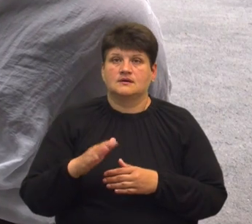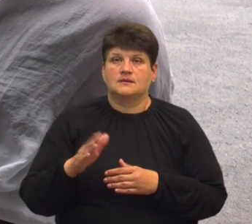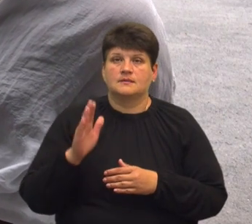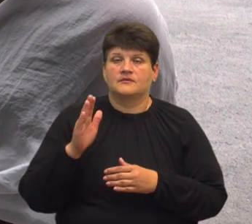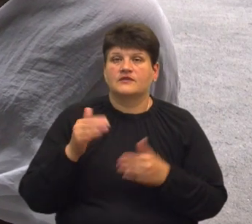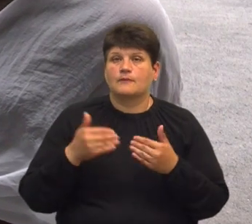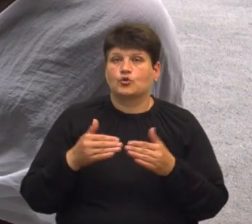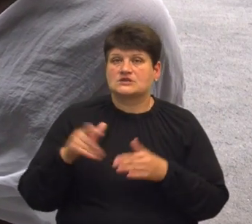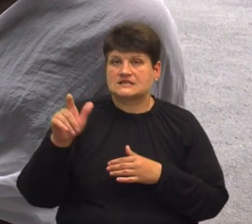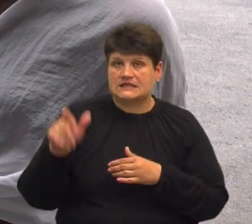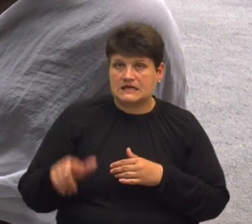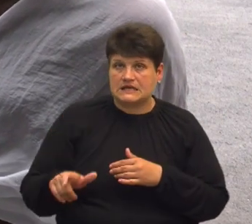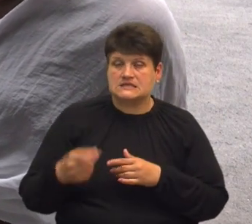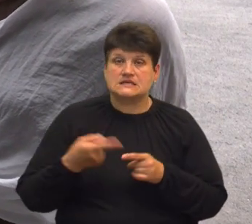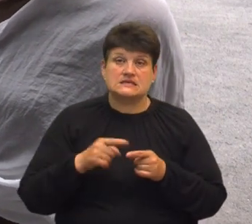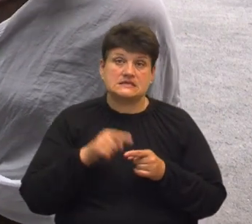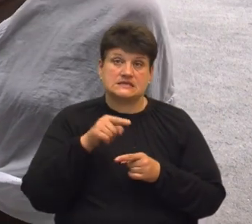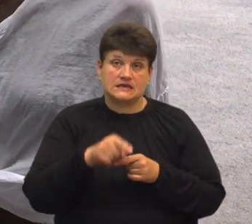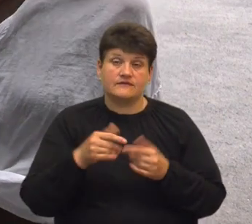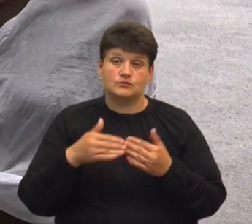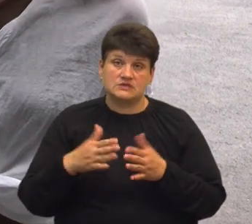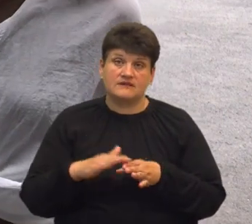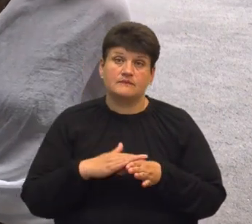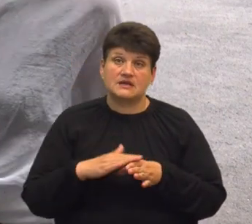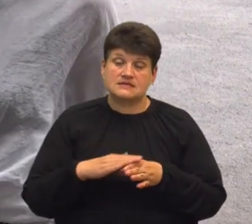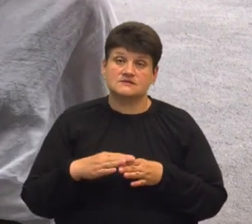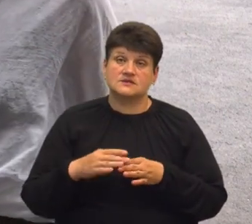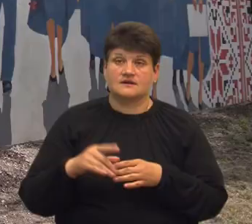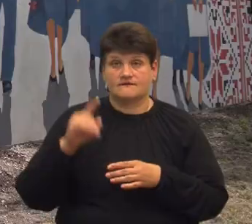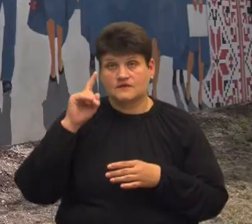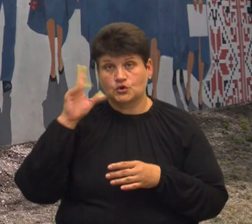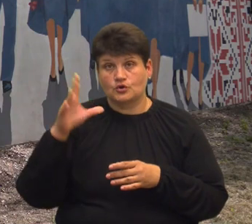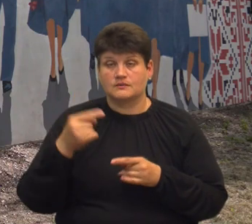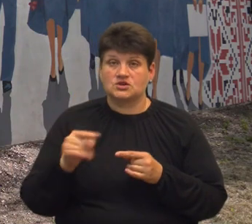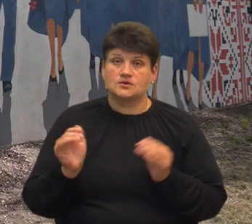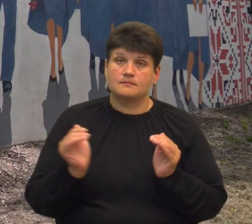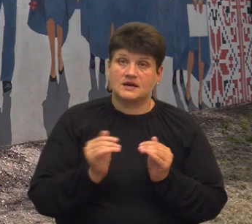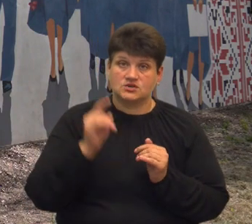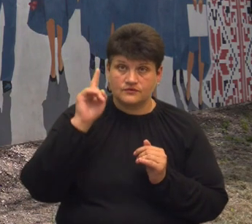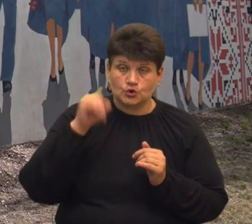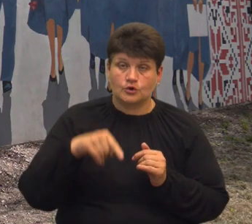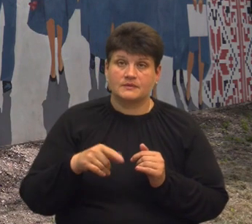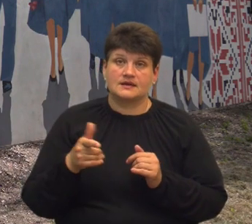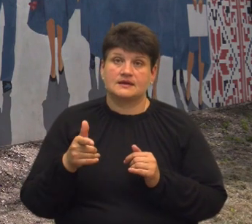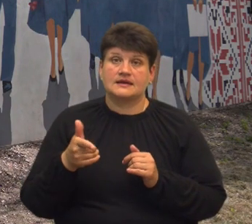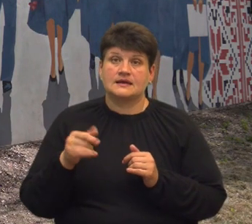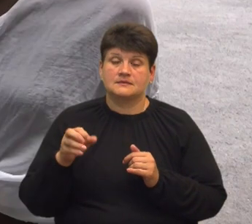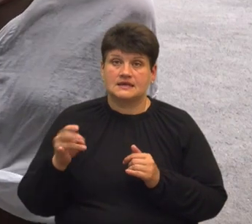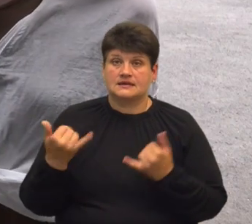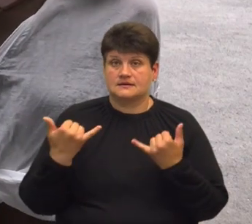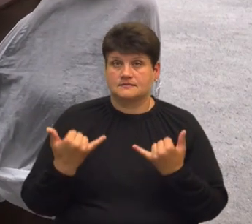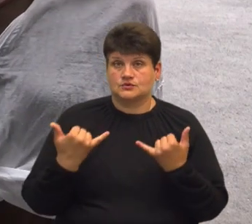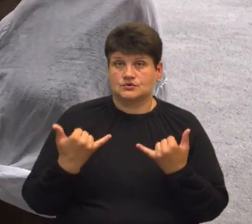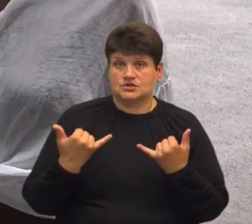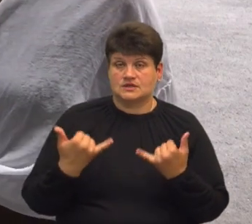випускники відомі гімназії, деякі прізвища більш відомі, деякі менш відомі. Сама гімназія і теперішні, сучасні.